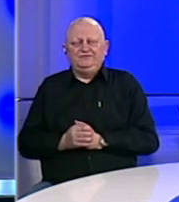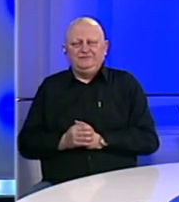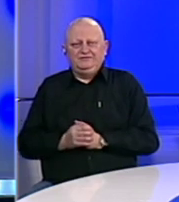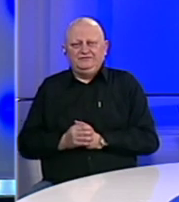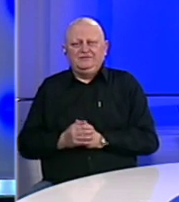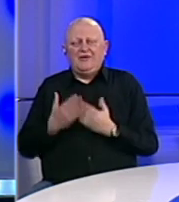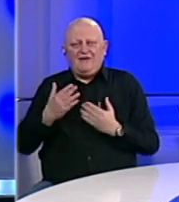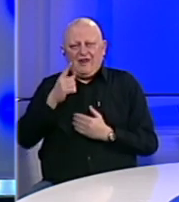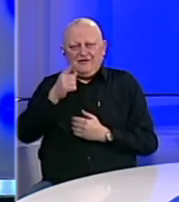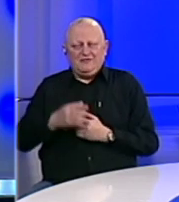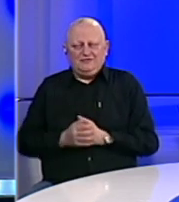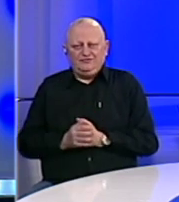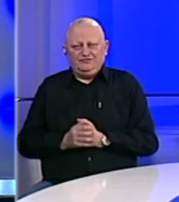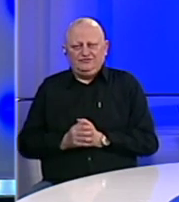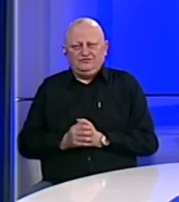Hvala vama.